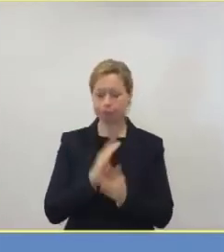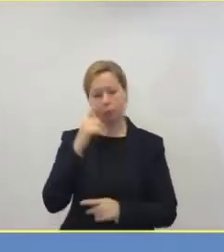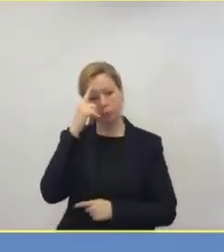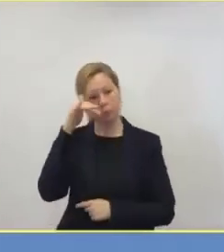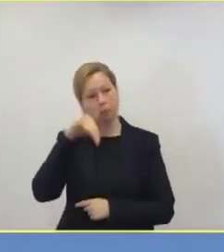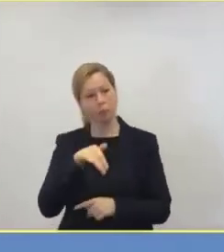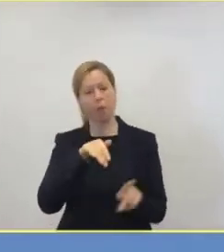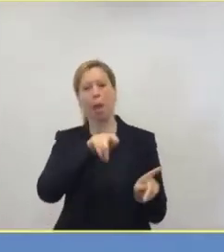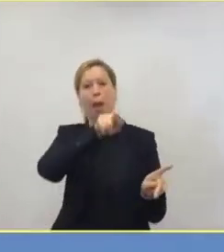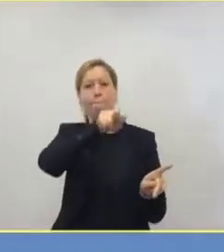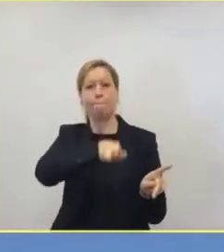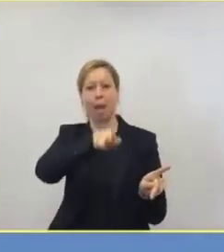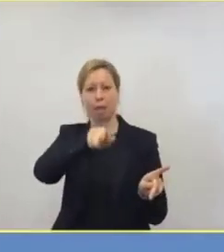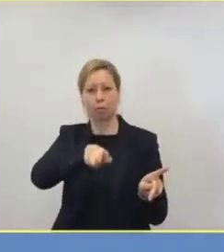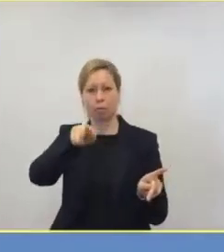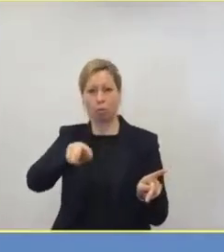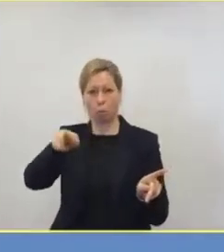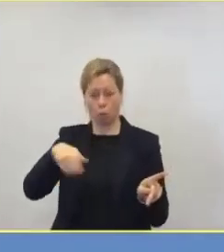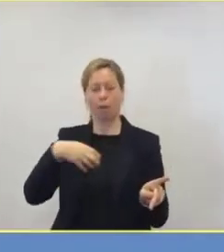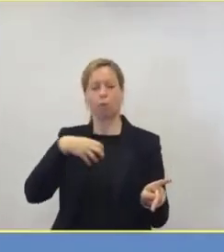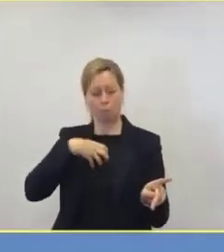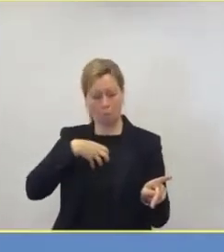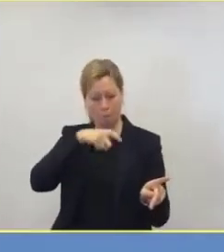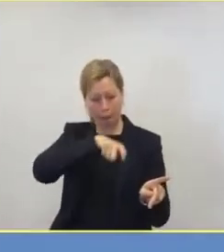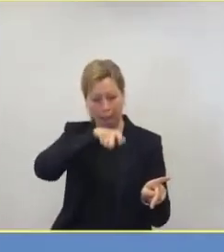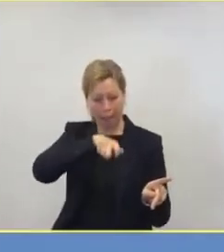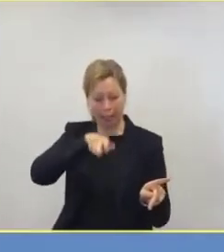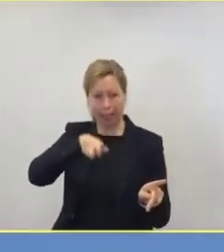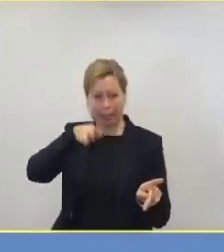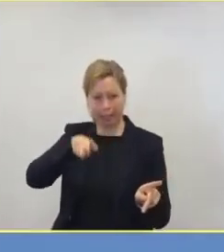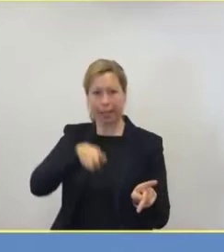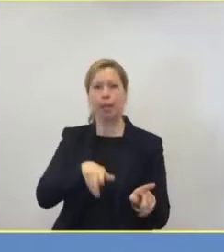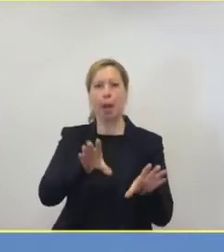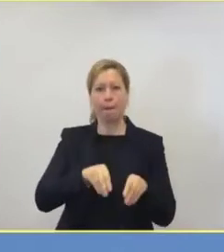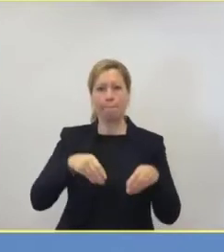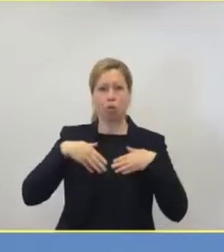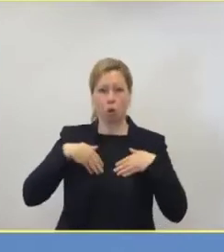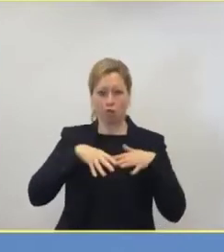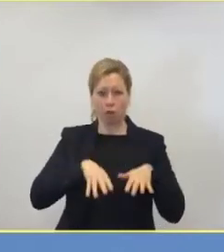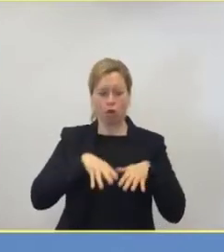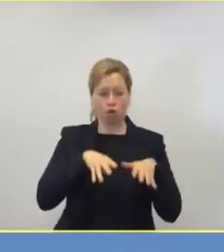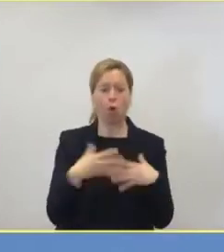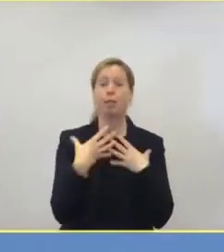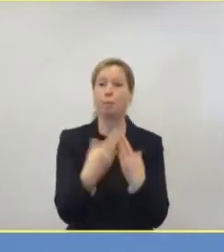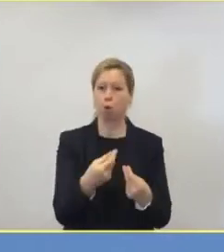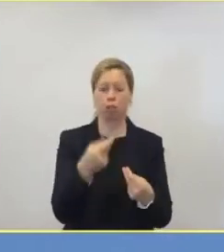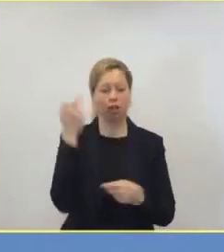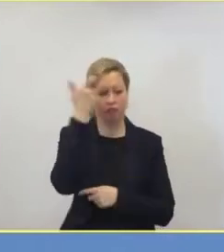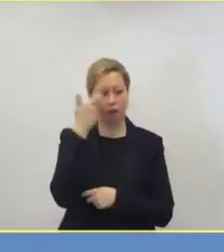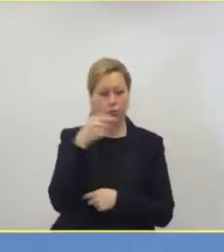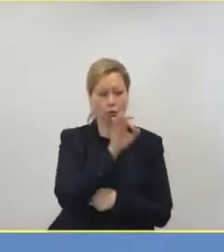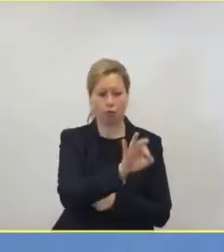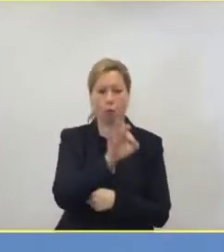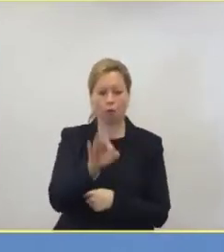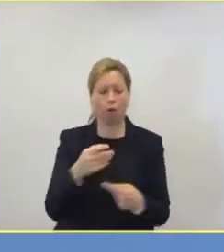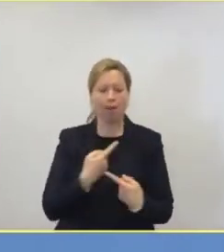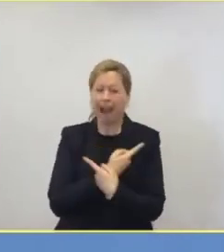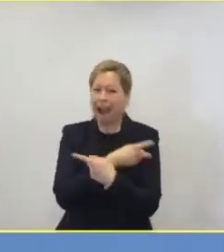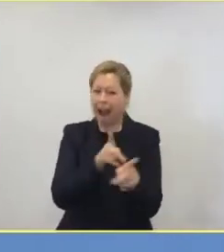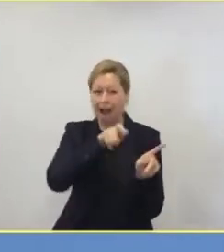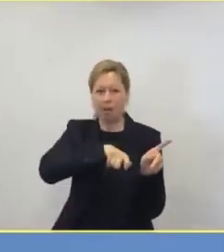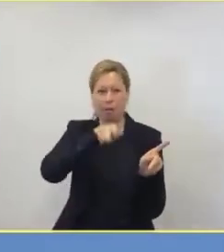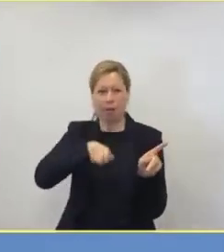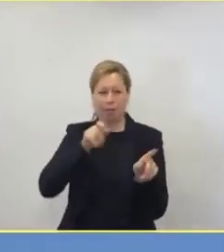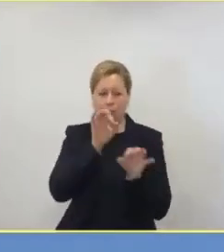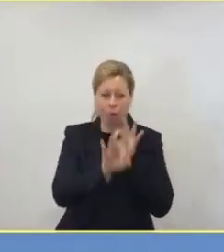-Patienten versorgen. Das sind natürlich alle Disziplinen müssen ran, da ist natürlich die Pflege, da ist der Röntgendoktor, da